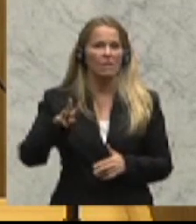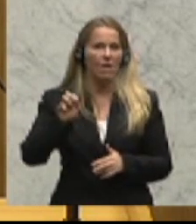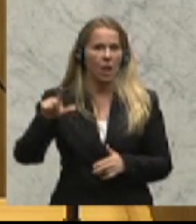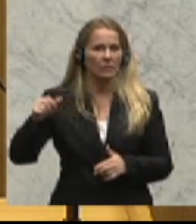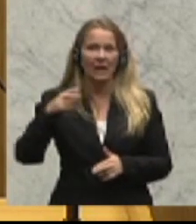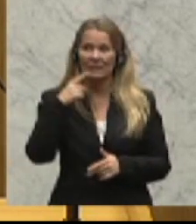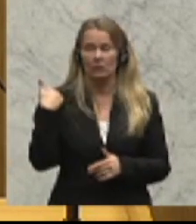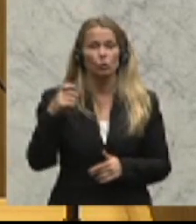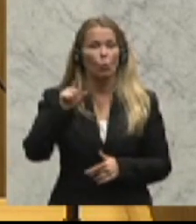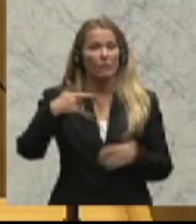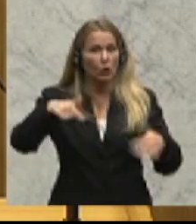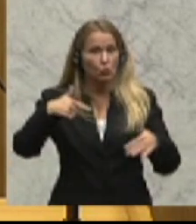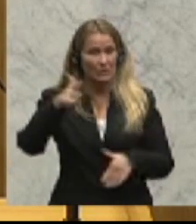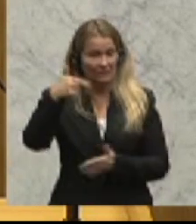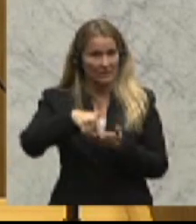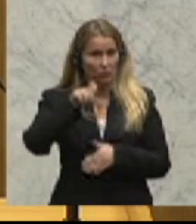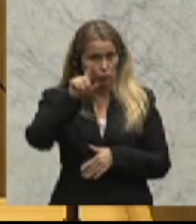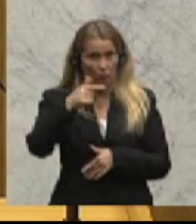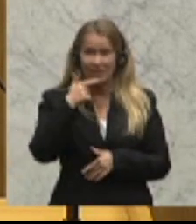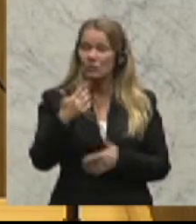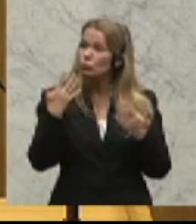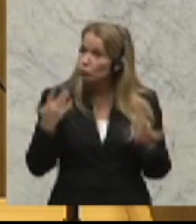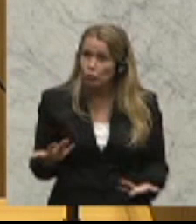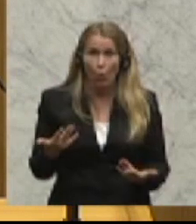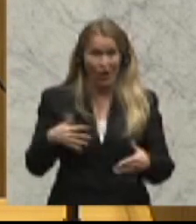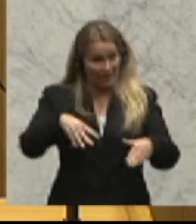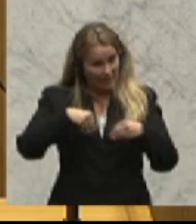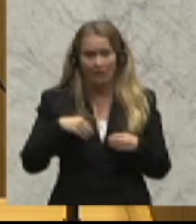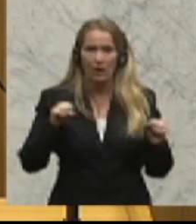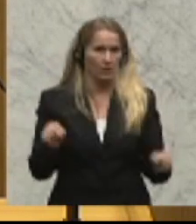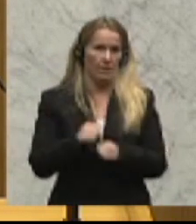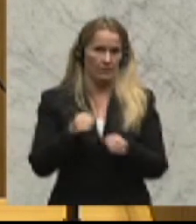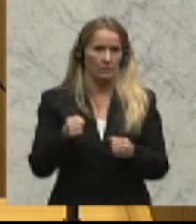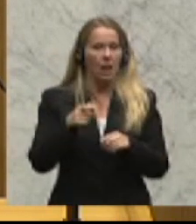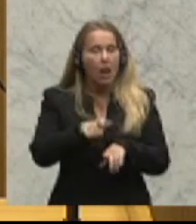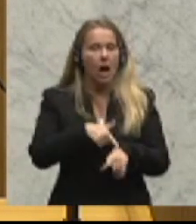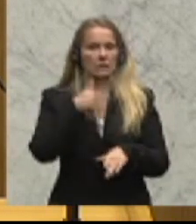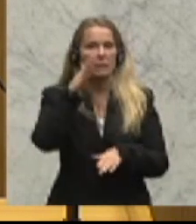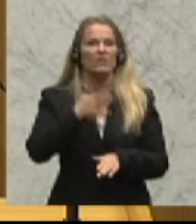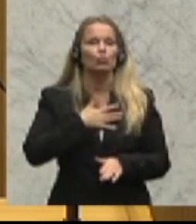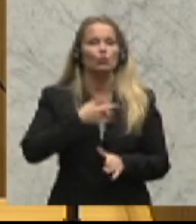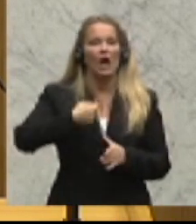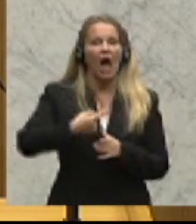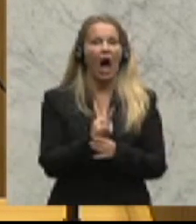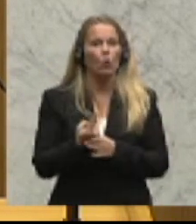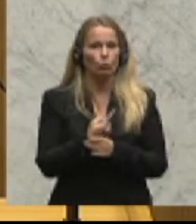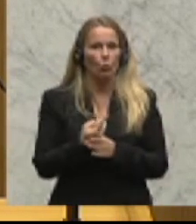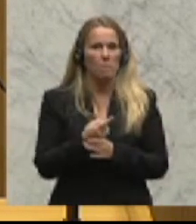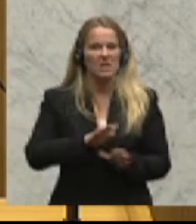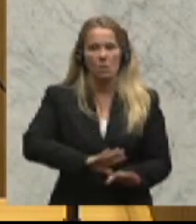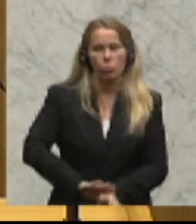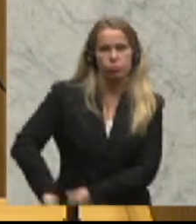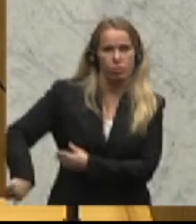2012 erklärt, so können wir das nicht hinnehmen, langsam wird unsere Autonomie mit Füßen getreten.